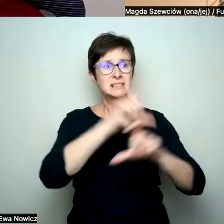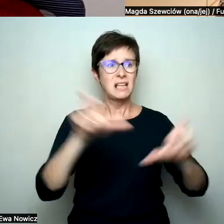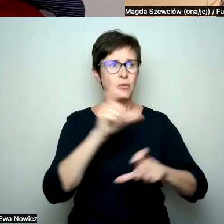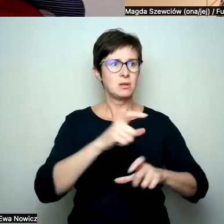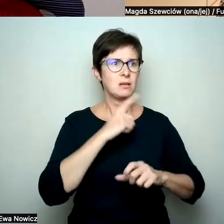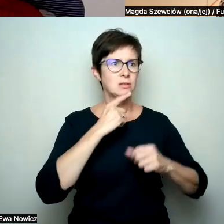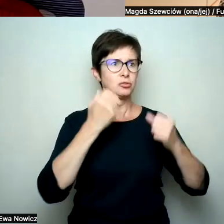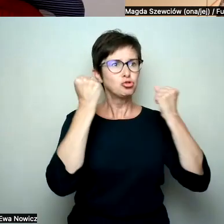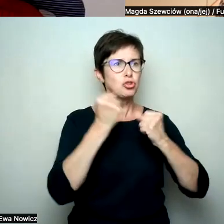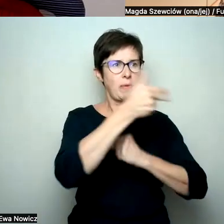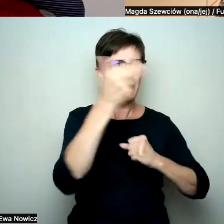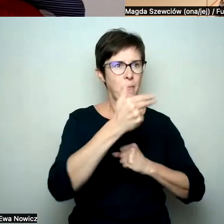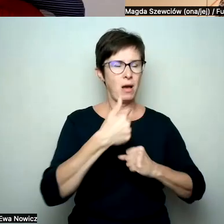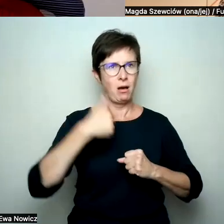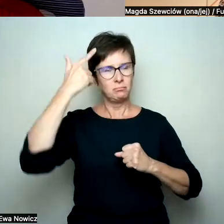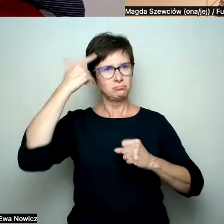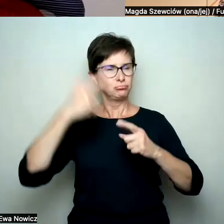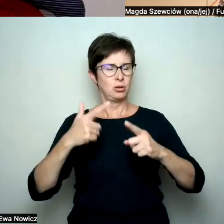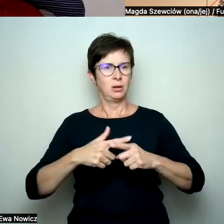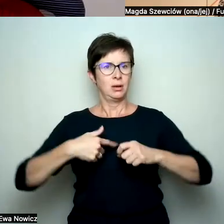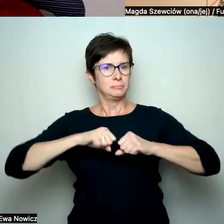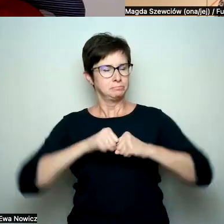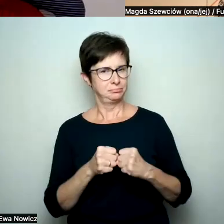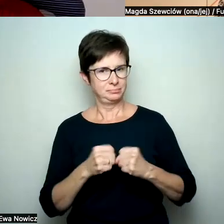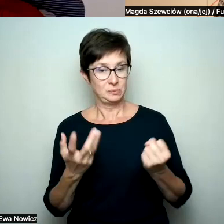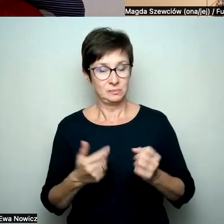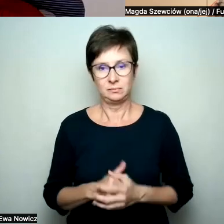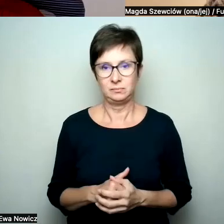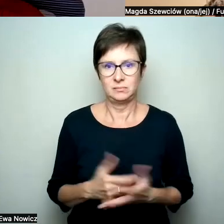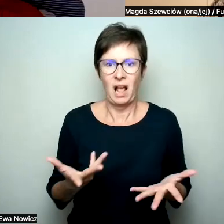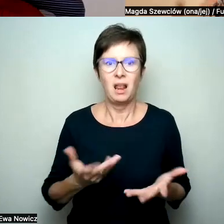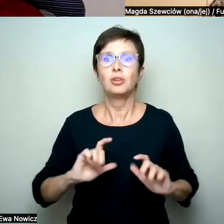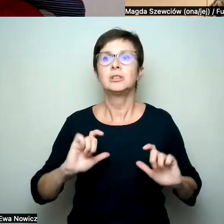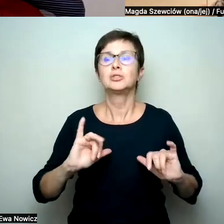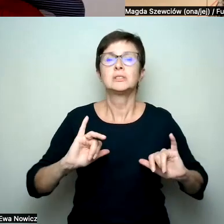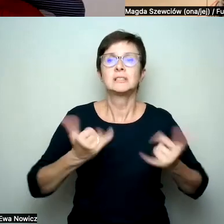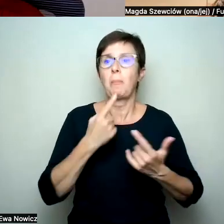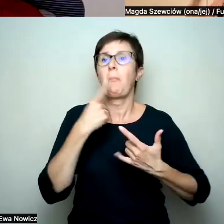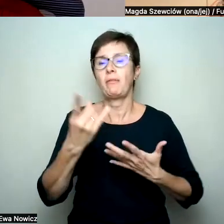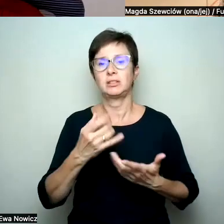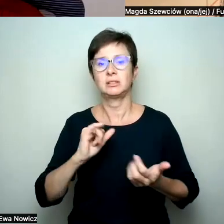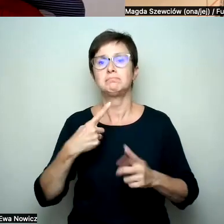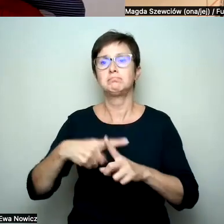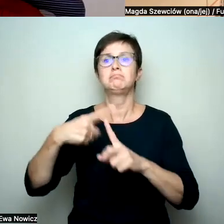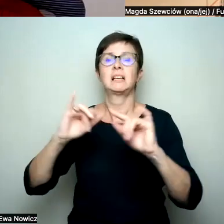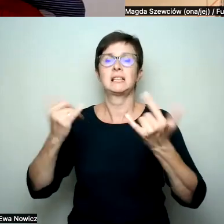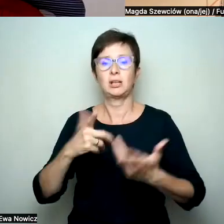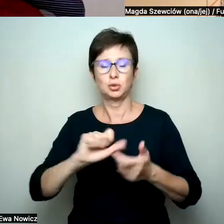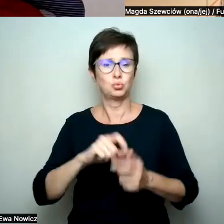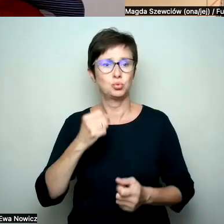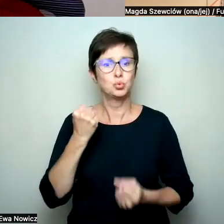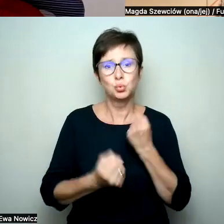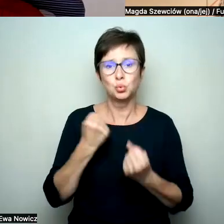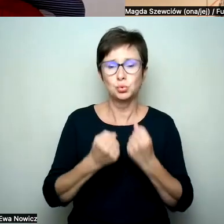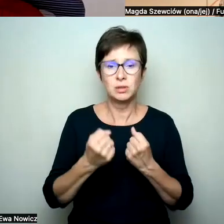No dobra, no to w takim razie co na zachętę? No bo to tak nie brzmi, jak tutaj jest dużo trudnych rzeczy i że stres z